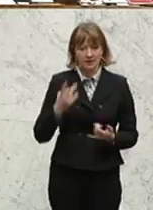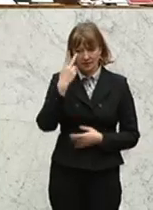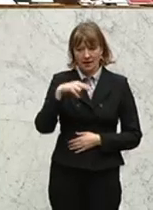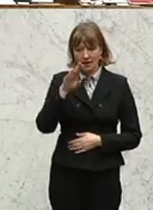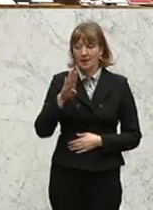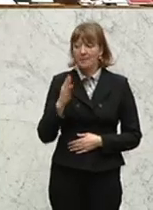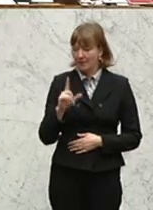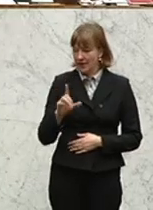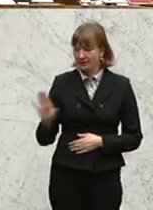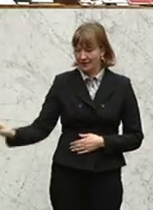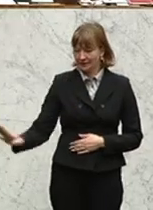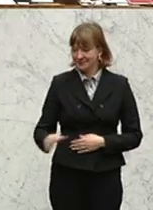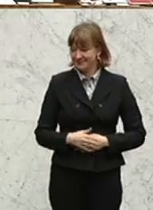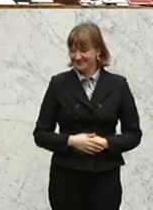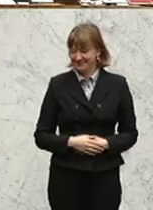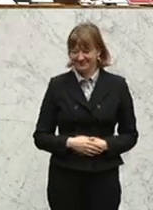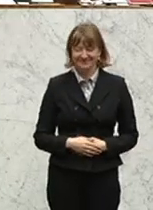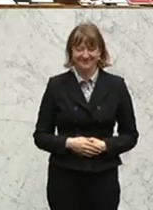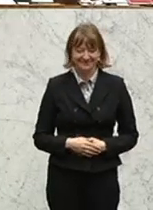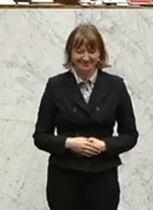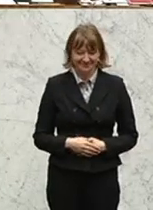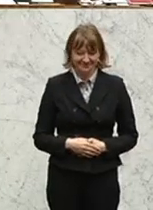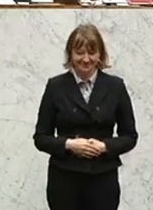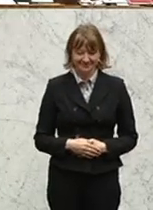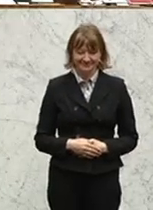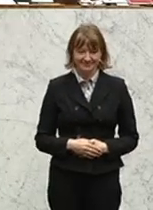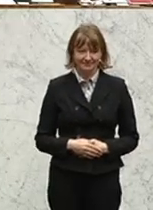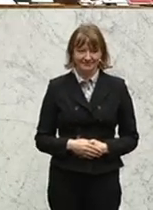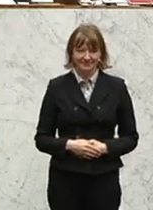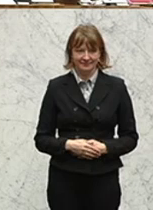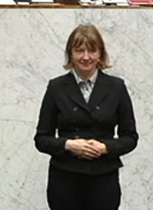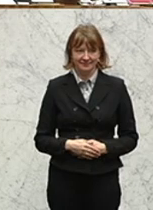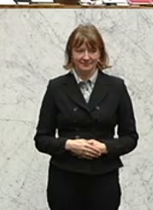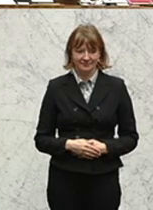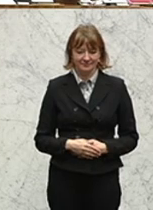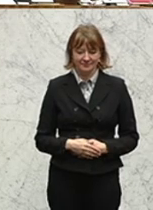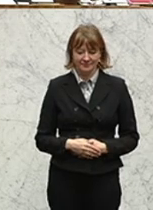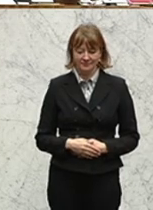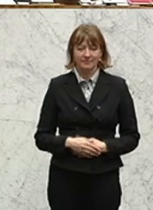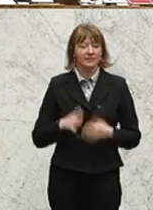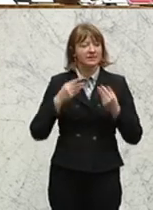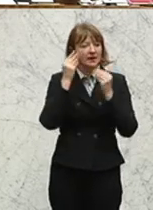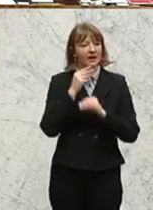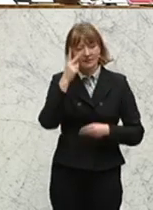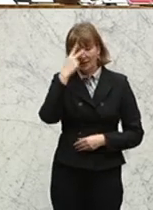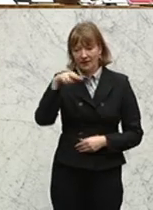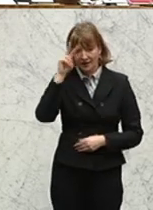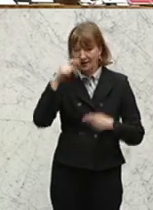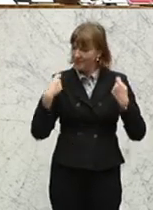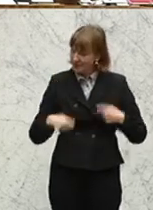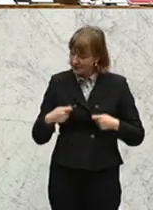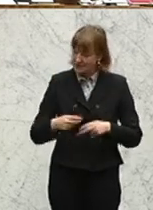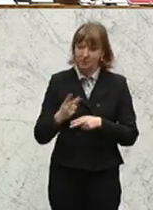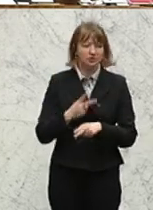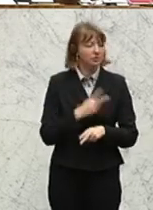Der nächste Redner ist von der ÖVP, Nikolaus Belakowitsch. Sehr geehrter Herr Präsident, Frau